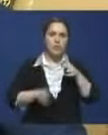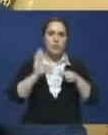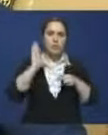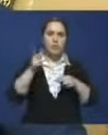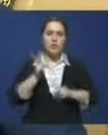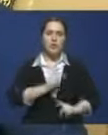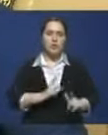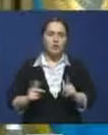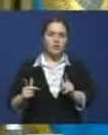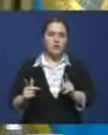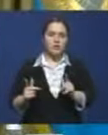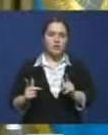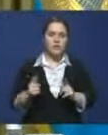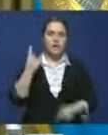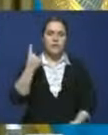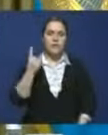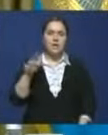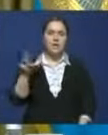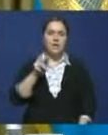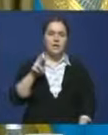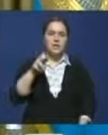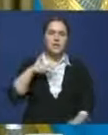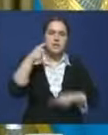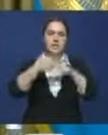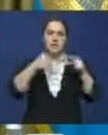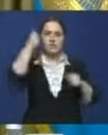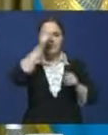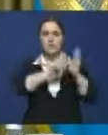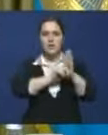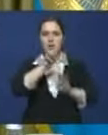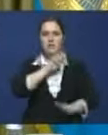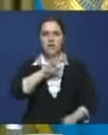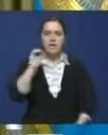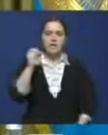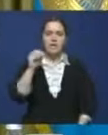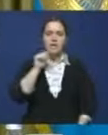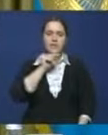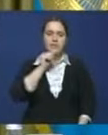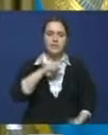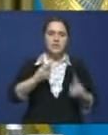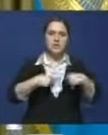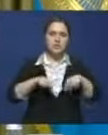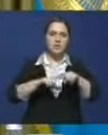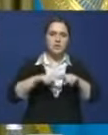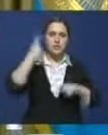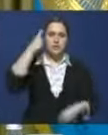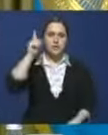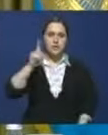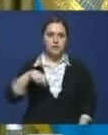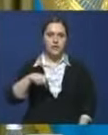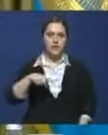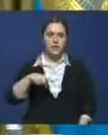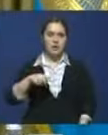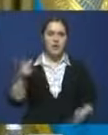готовиться. С 1 января следующего года начинает работать Евразийский экономический союз, как известно. Значит,